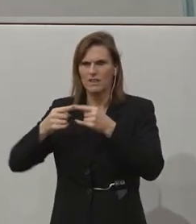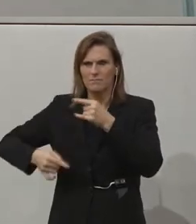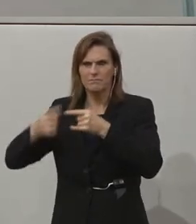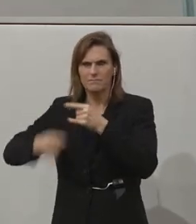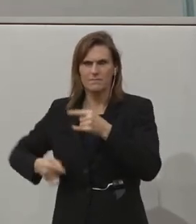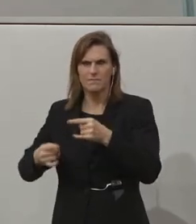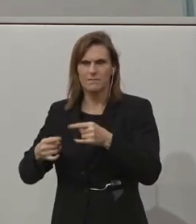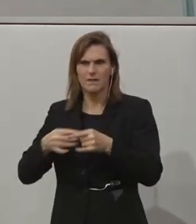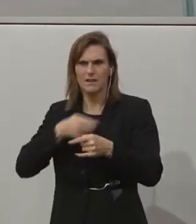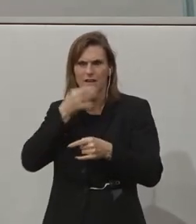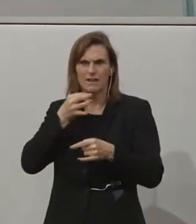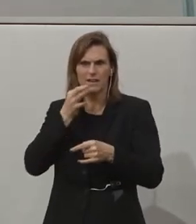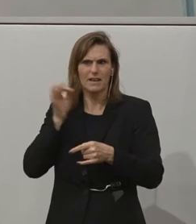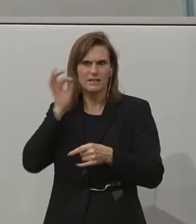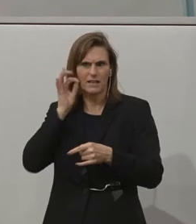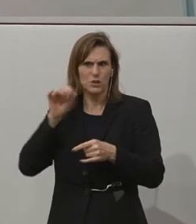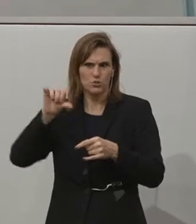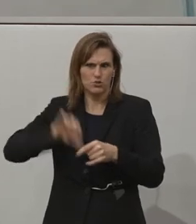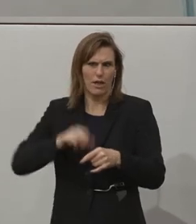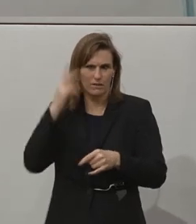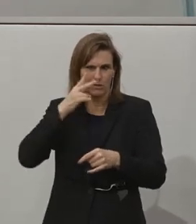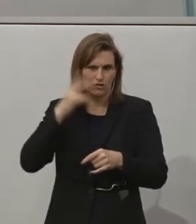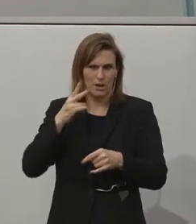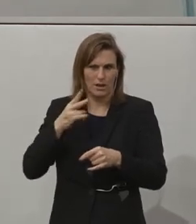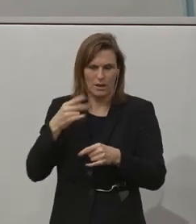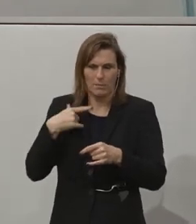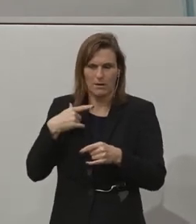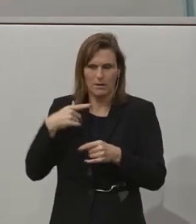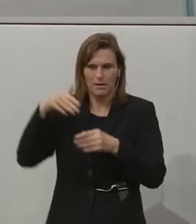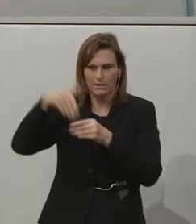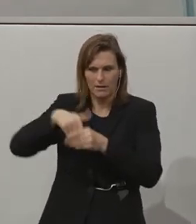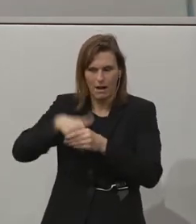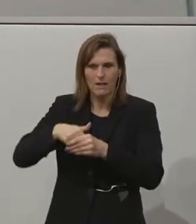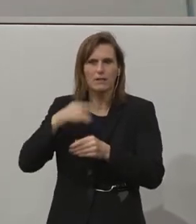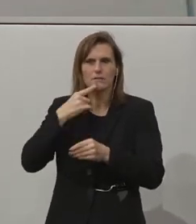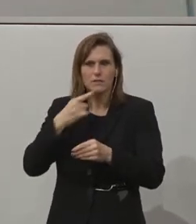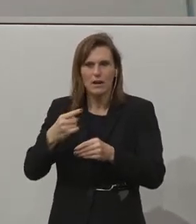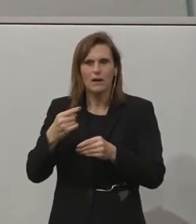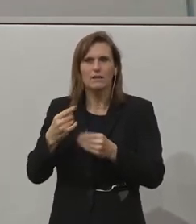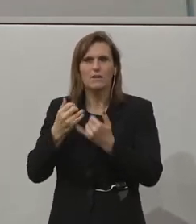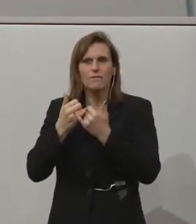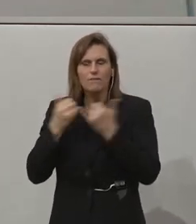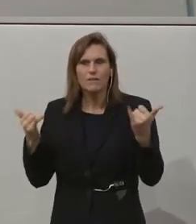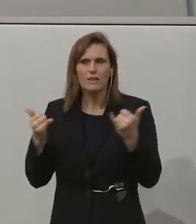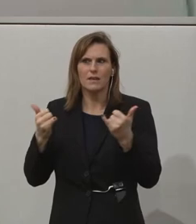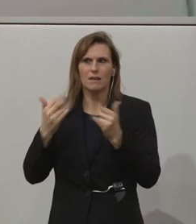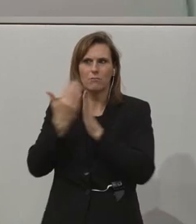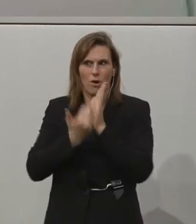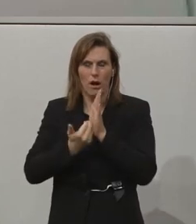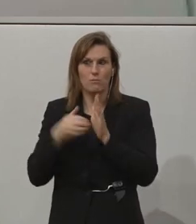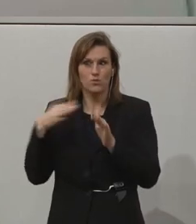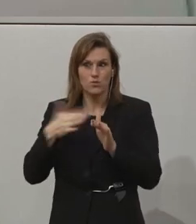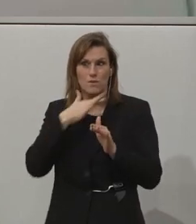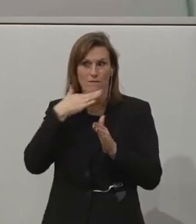is an expensive program to run. So we did need and we continue to need the partnership